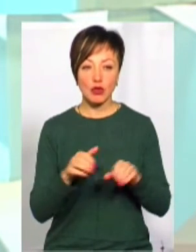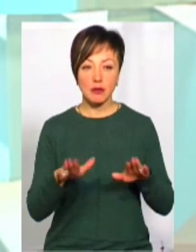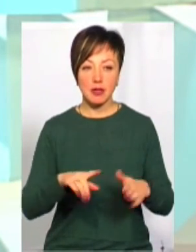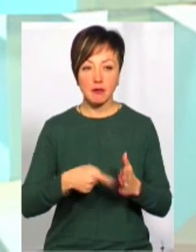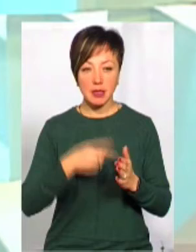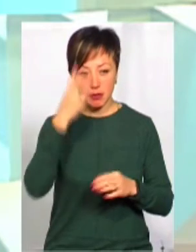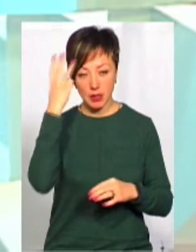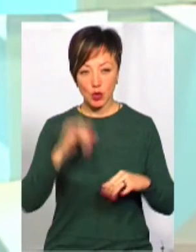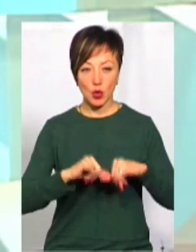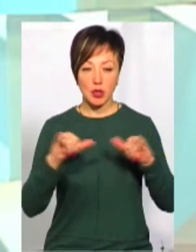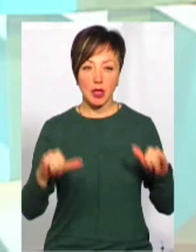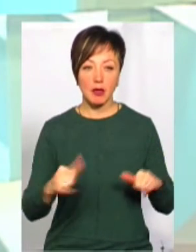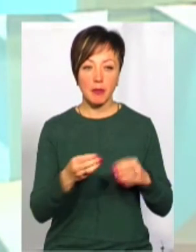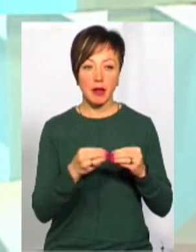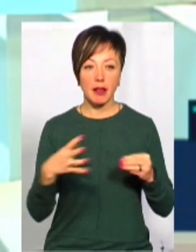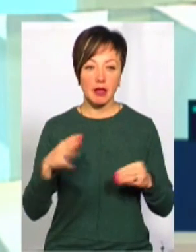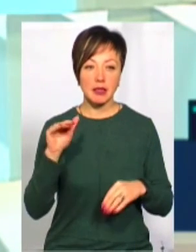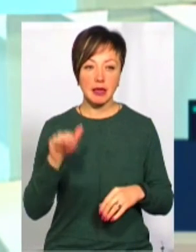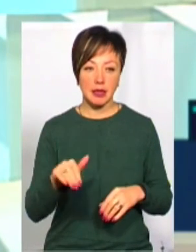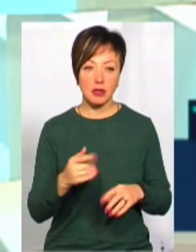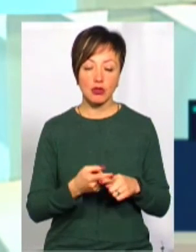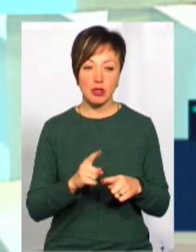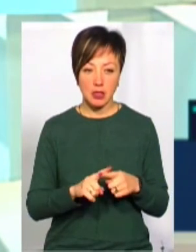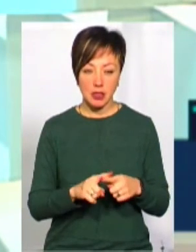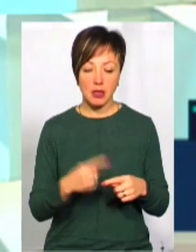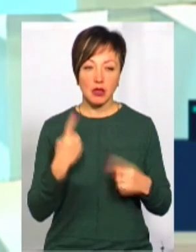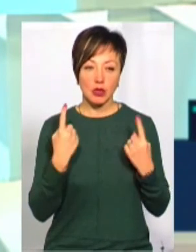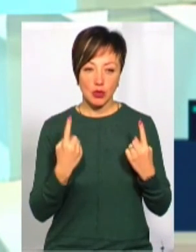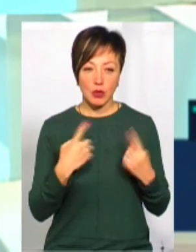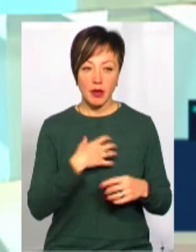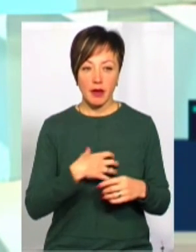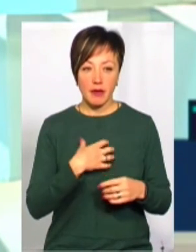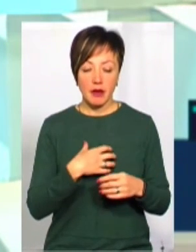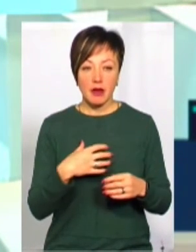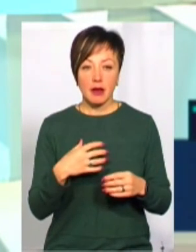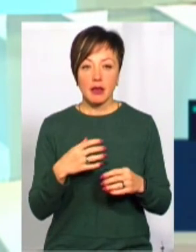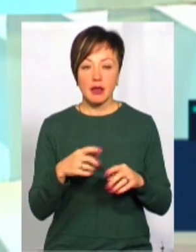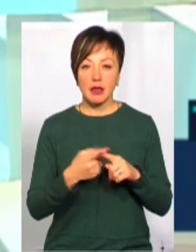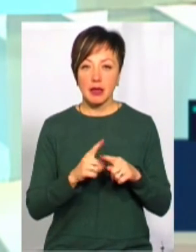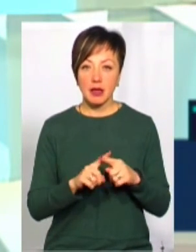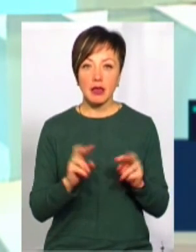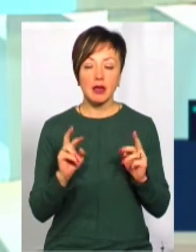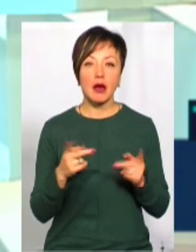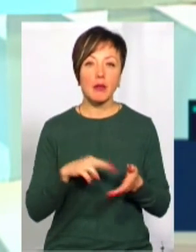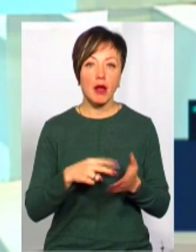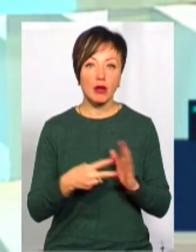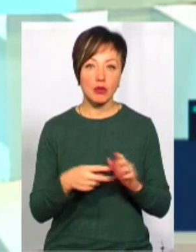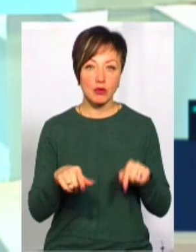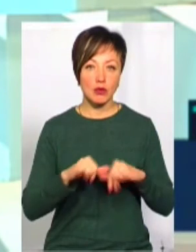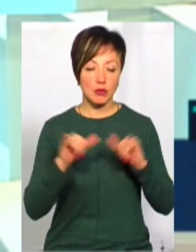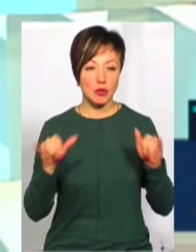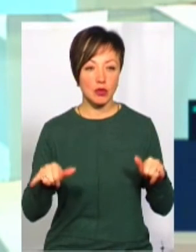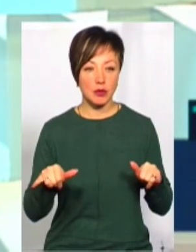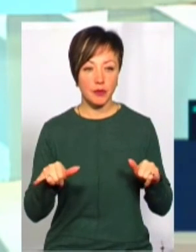в місті Хмельницькому зросла на 15 тисяч. Це досить суттєва цифра. А от як плануєте цього? Як